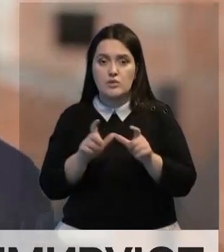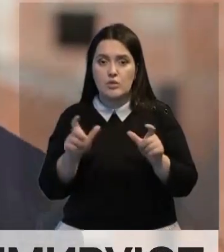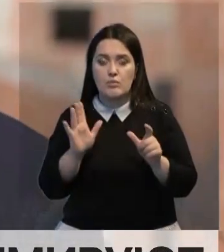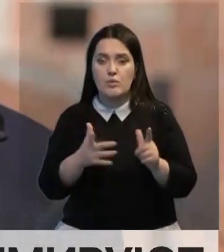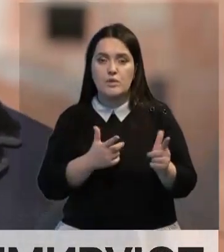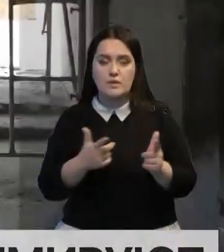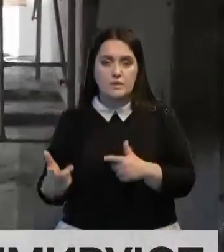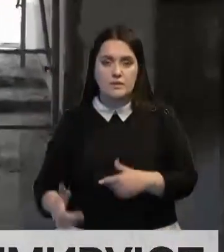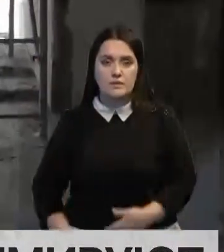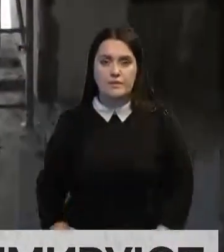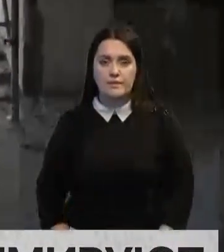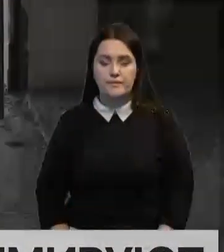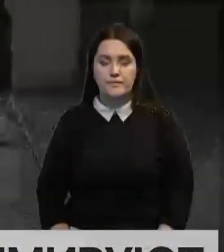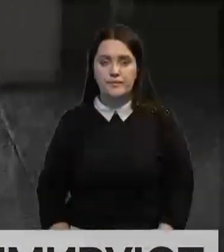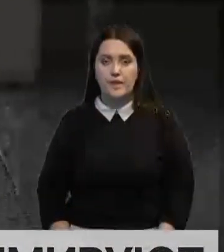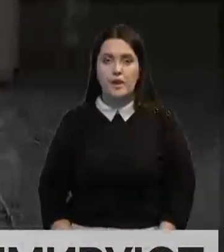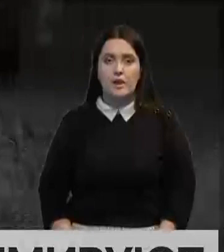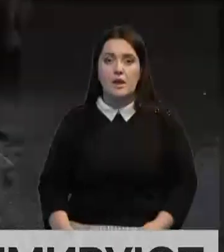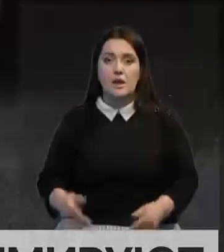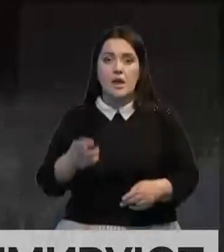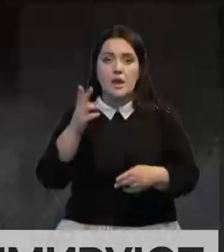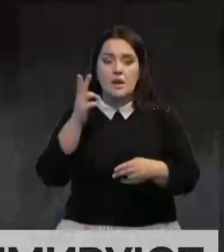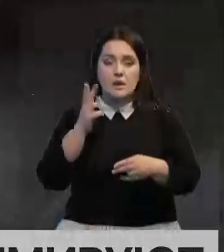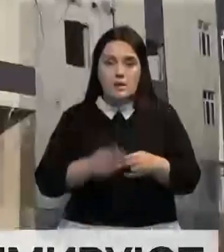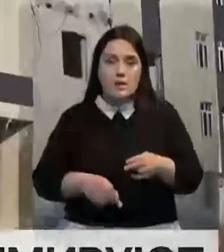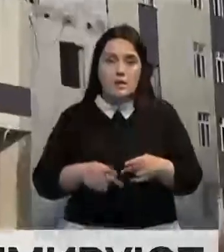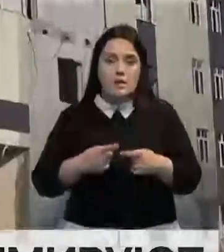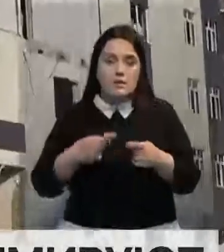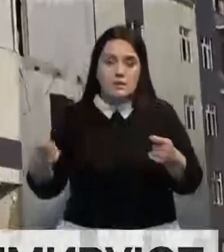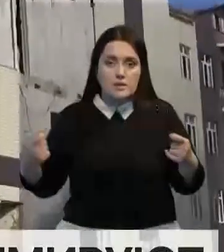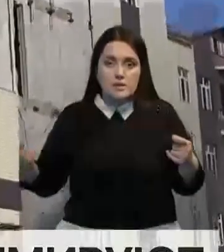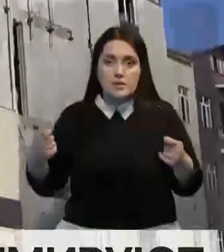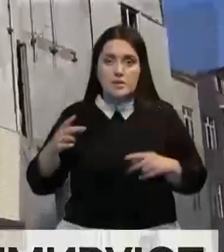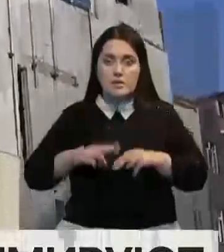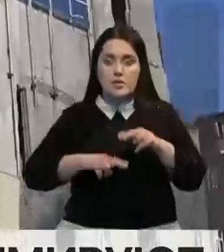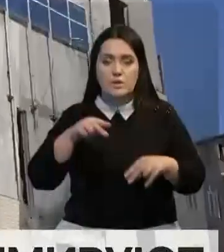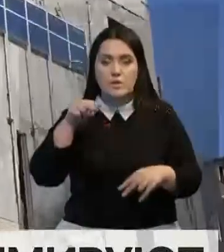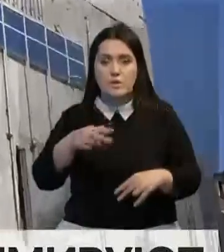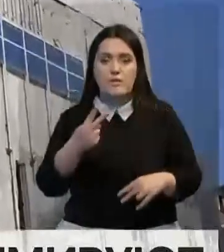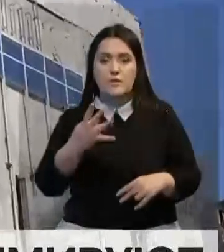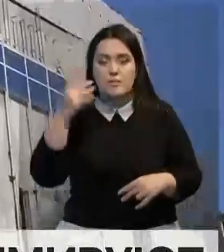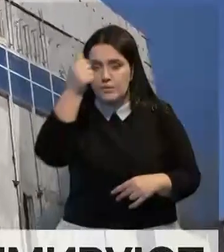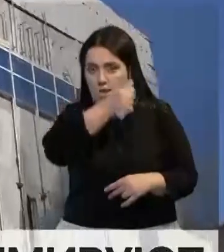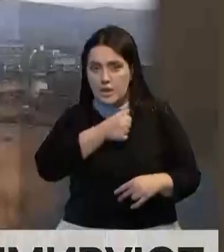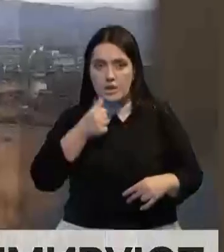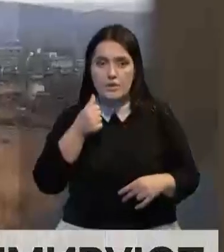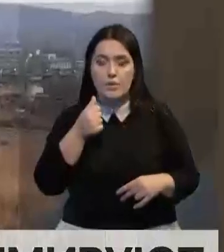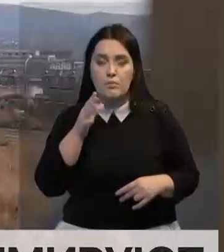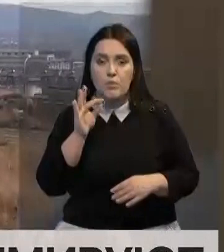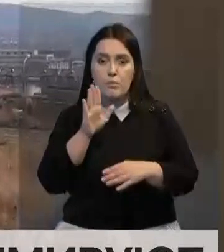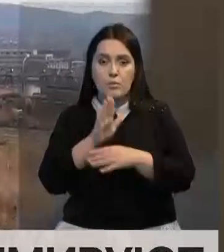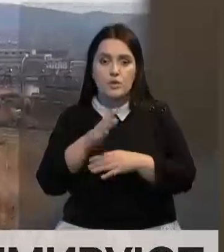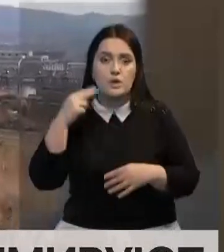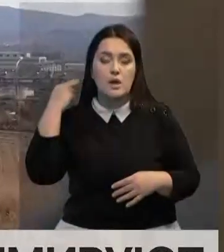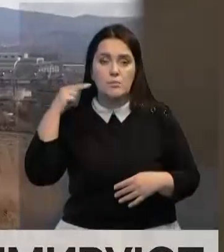введена в эксплуатацию. Окончательно завершить растянутую на десятилетия стройку рассчитывают в 2024 году. Кстати, по поручению